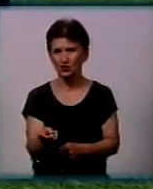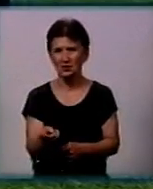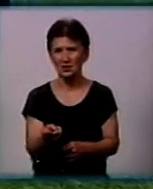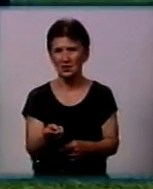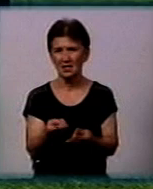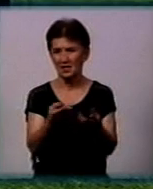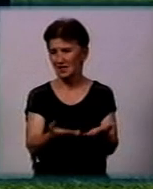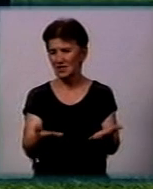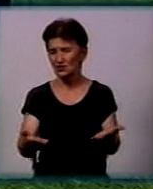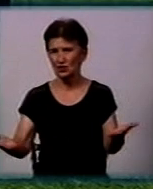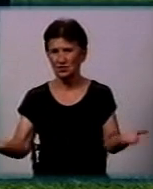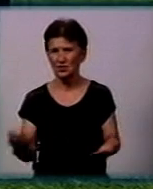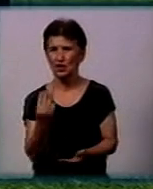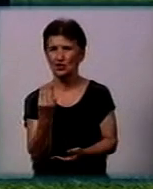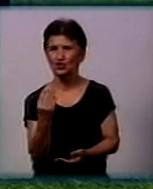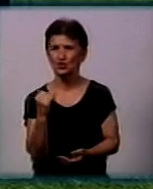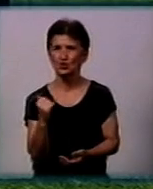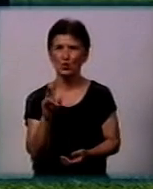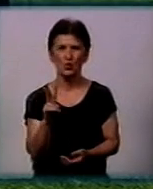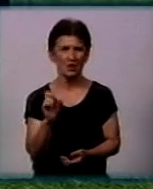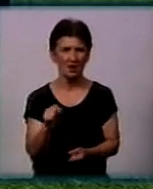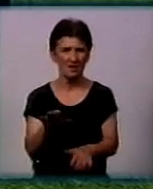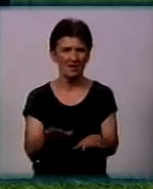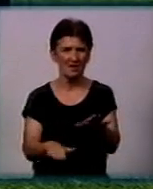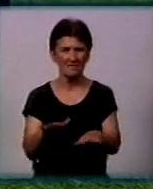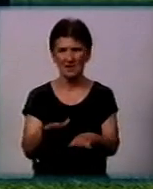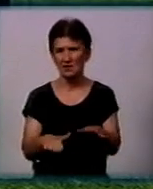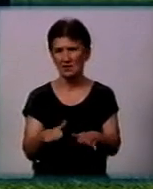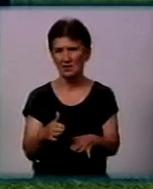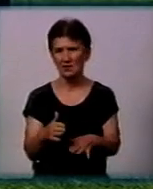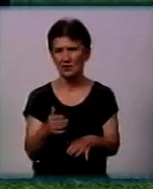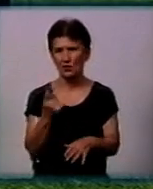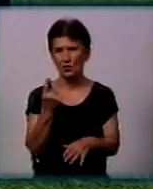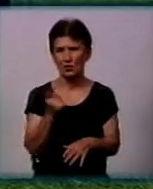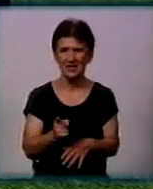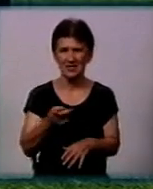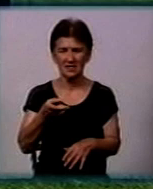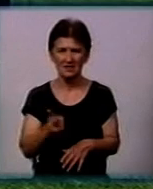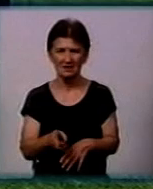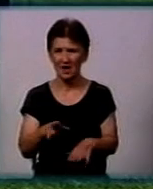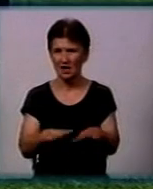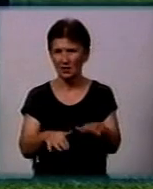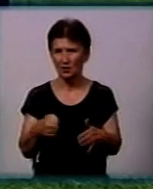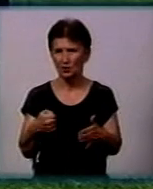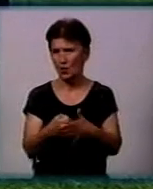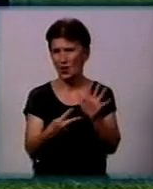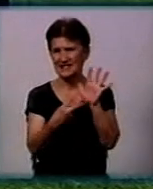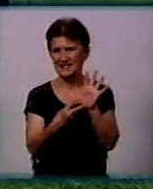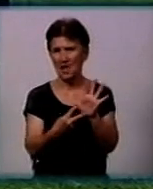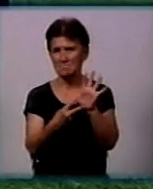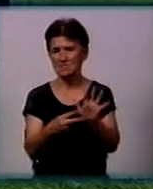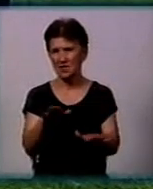риба щука. Риба вагою від 1,2 кг до 7 кг.